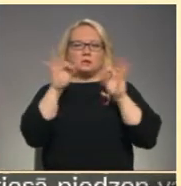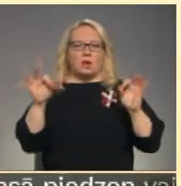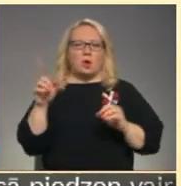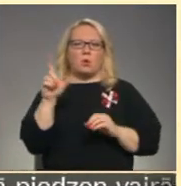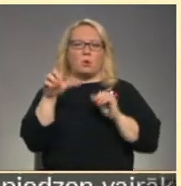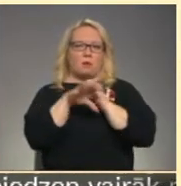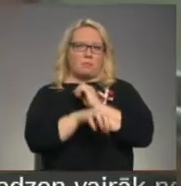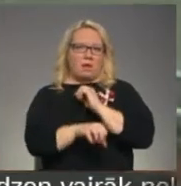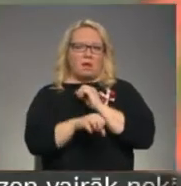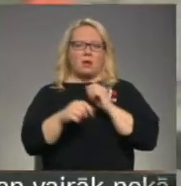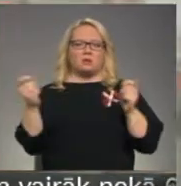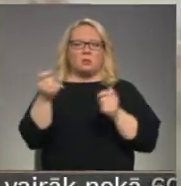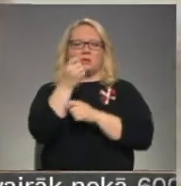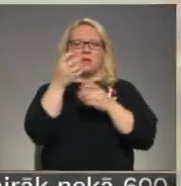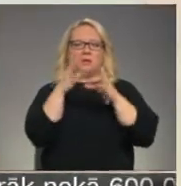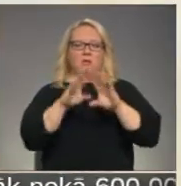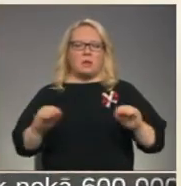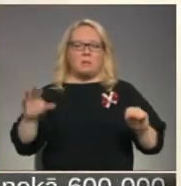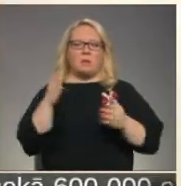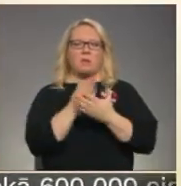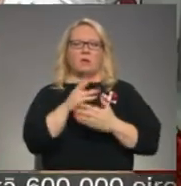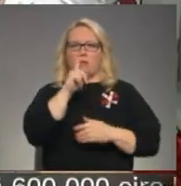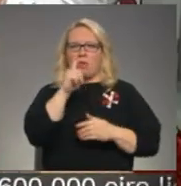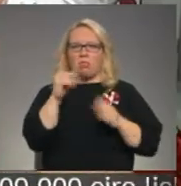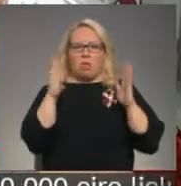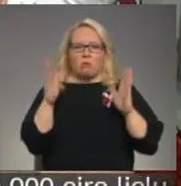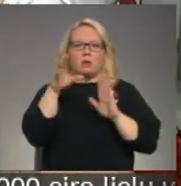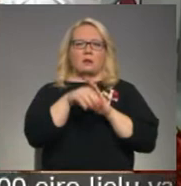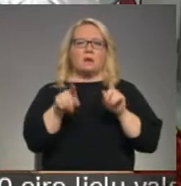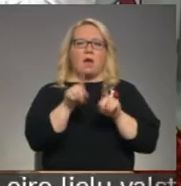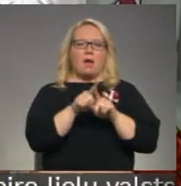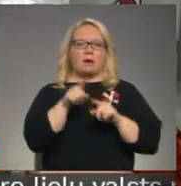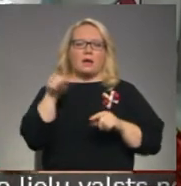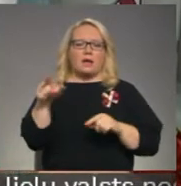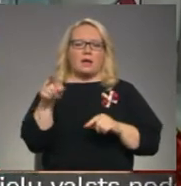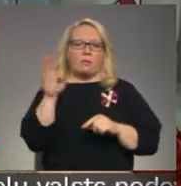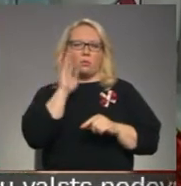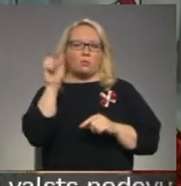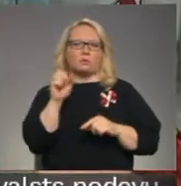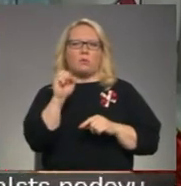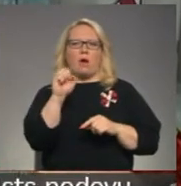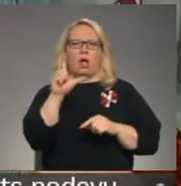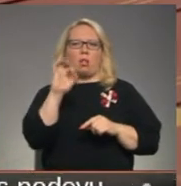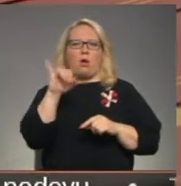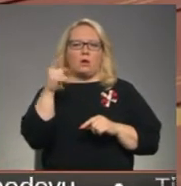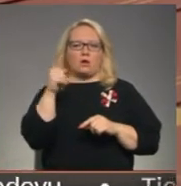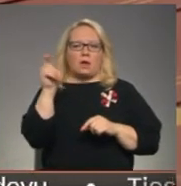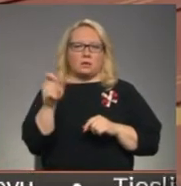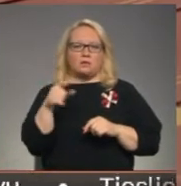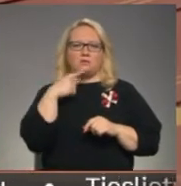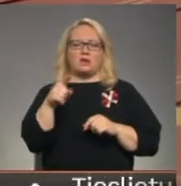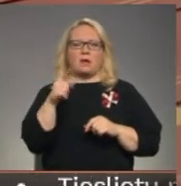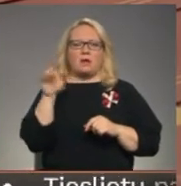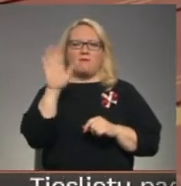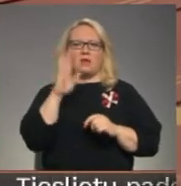jūlī beigās. Dzēšanas darbi rītē veselu nedēļu un tajos iesaistījās arī Nauris Matvijuks no Alojas. No valsts mežu dienest